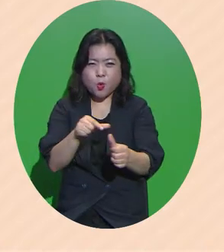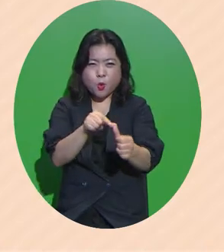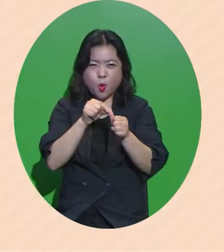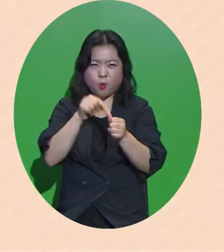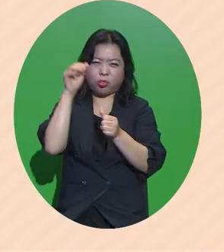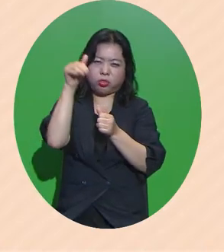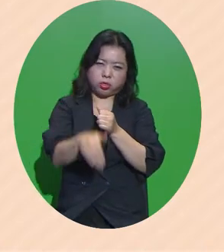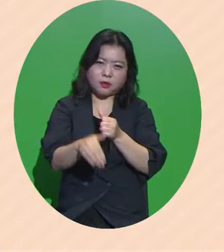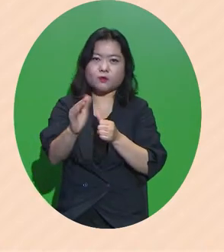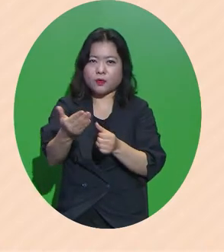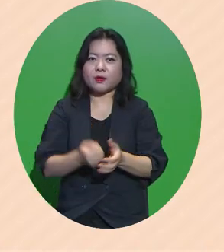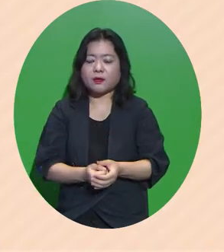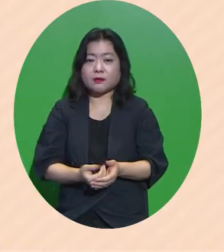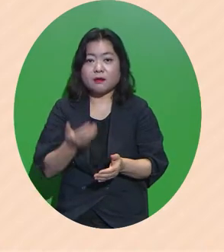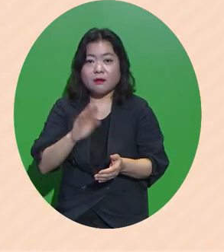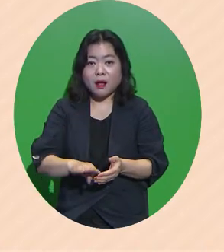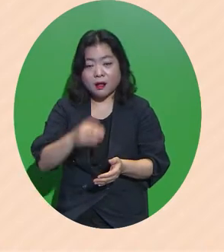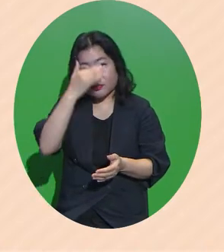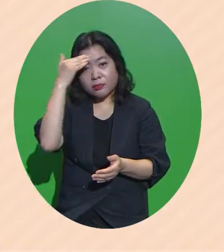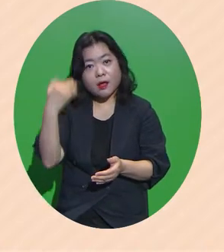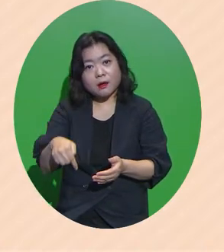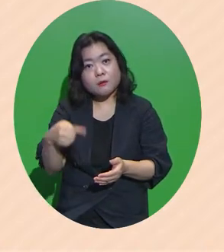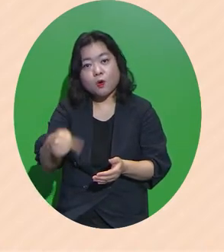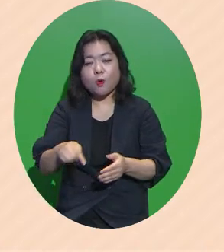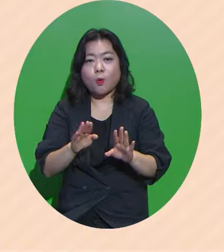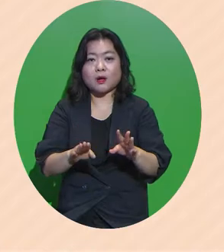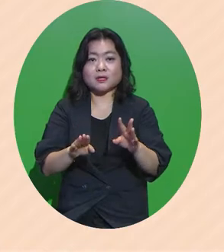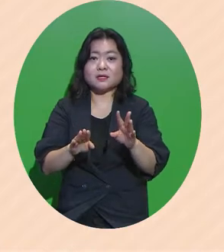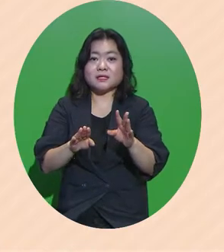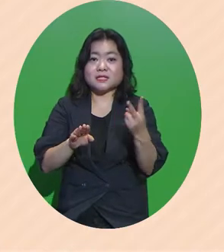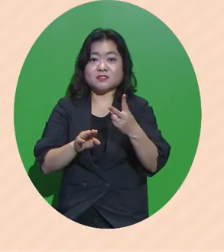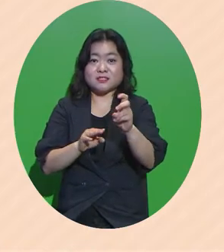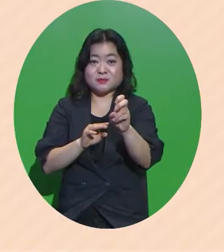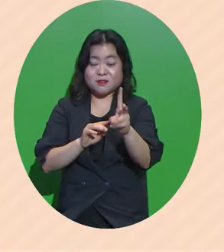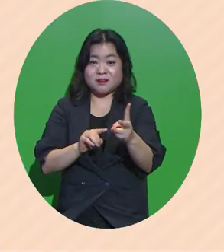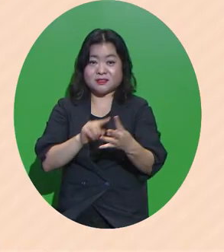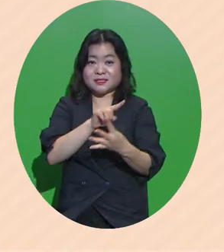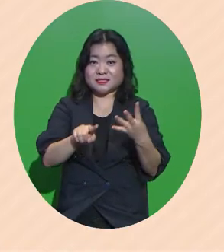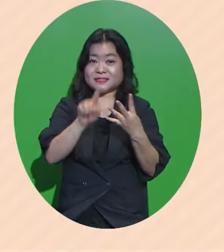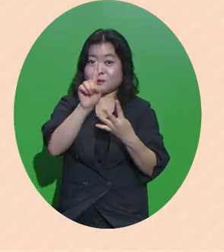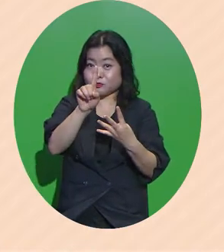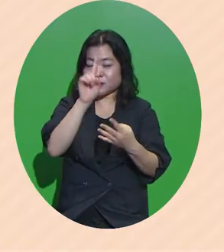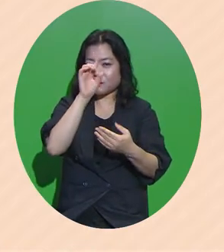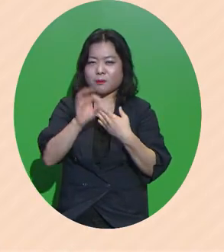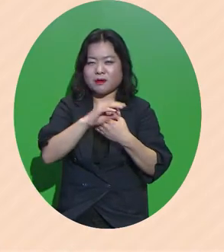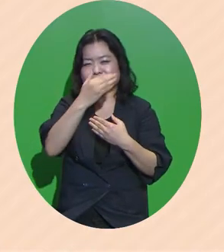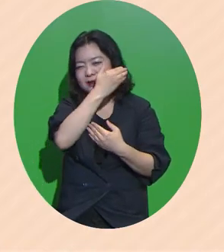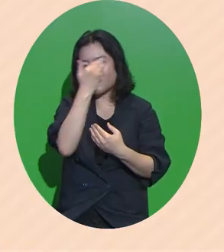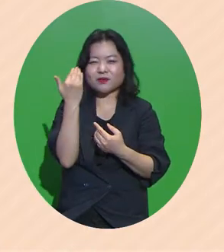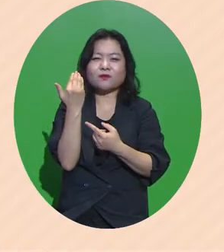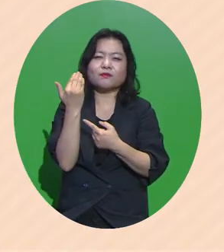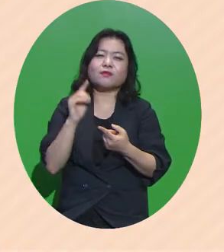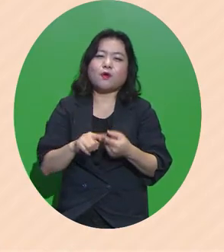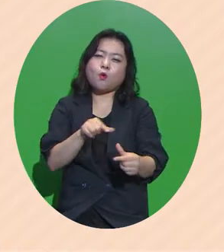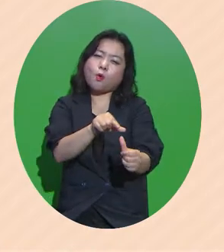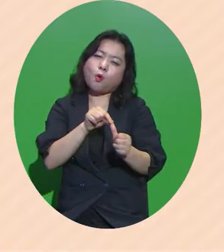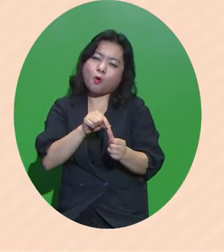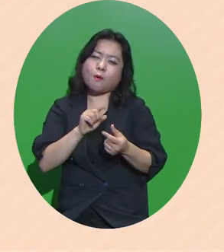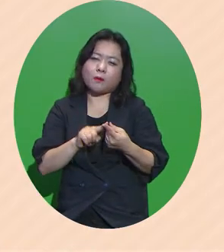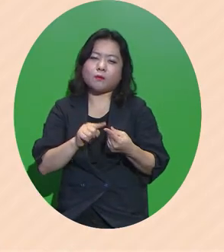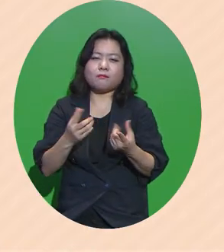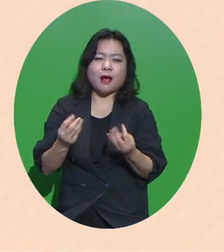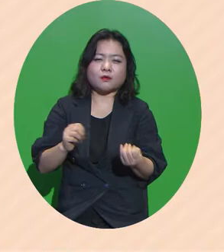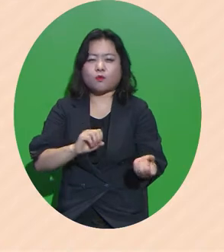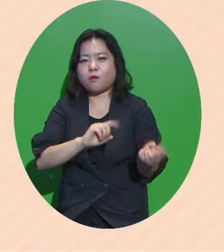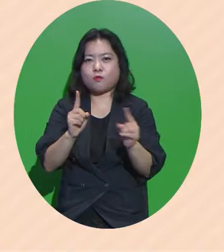다행스럽게도 올해 1.4분기 기준으로는 청년 고용률이 많이 회복되고 있습니다 하지만